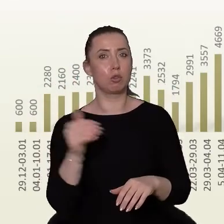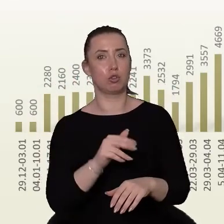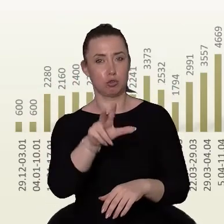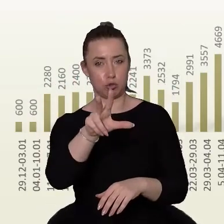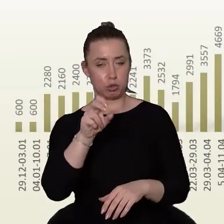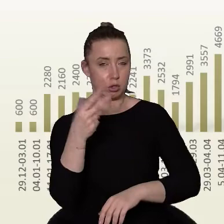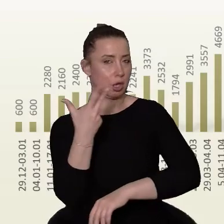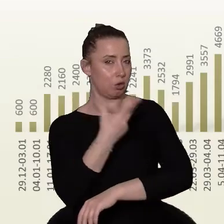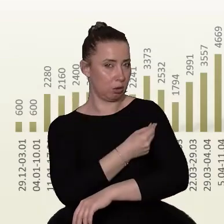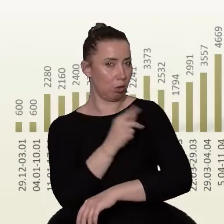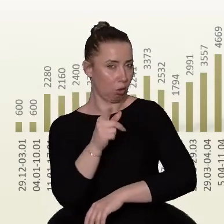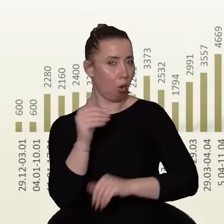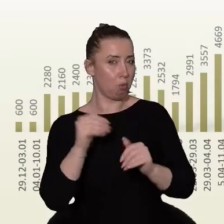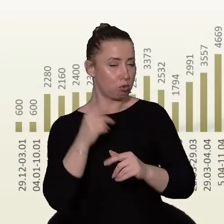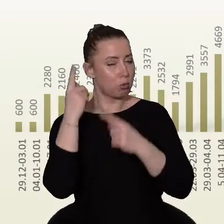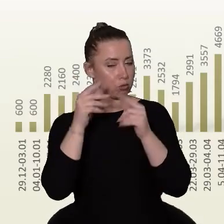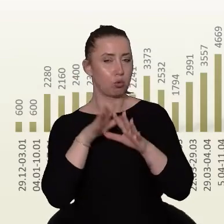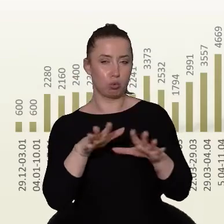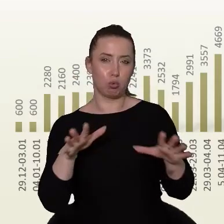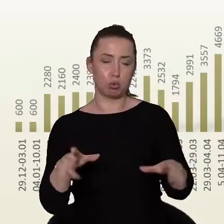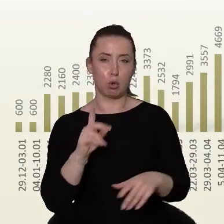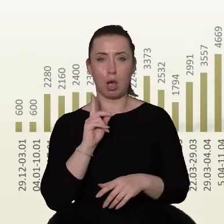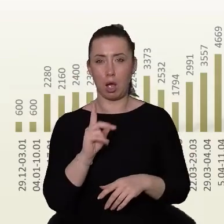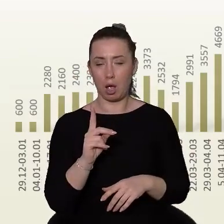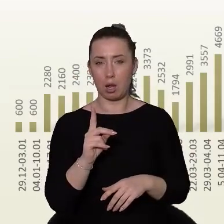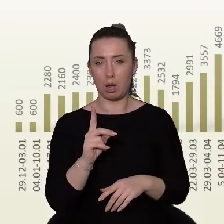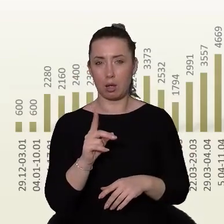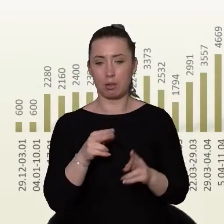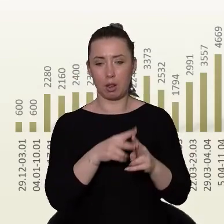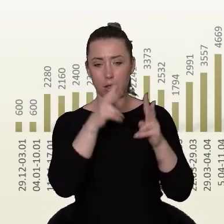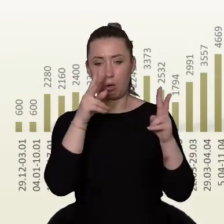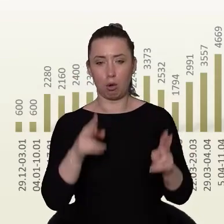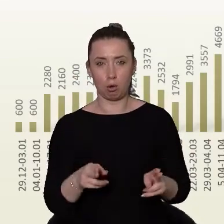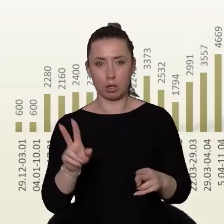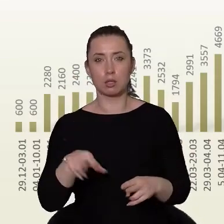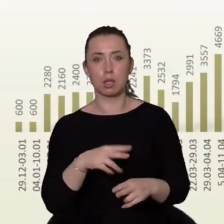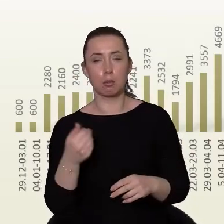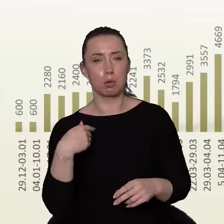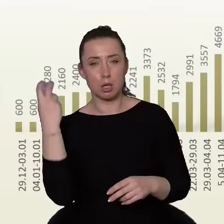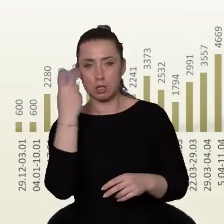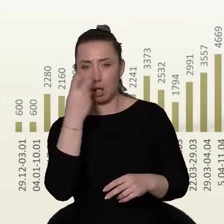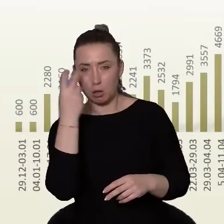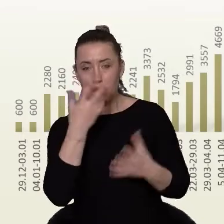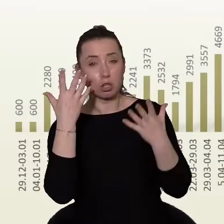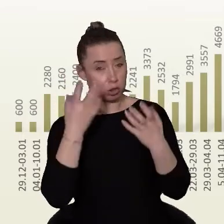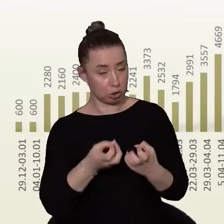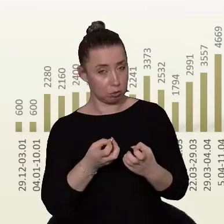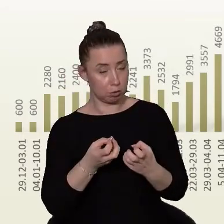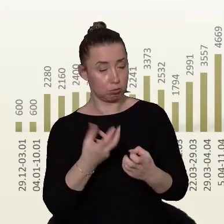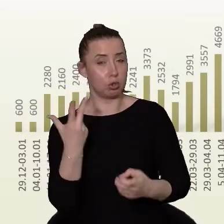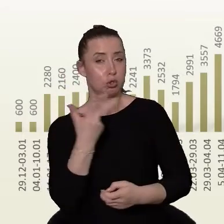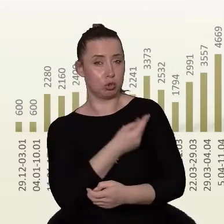dużo, ale w tym okresie, kiedy jako torunianki i torunianie byliśmy bardzo zainteresowani szczepieniami,